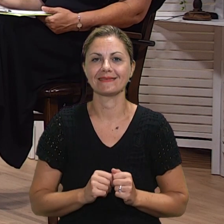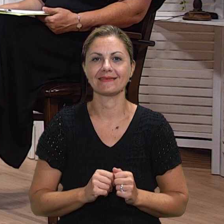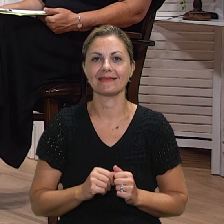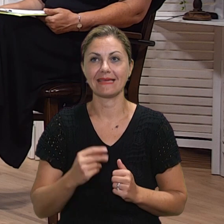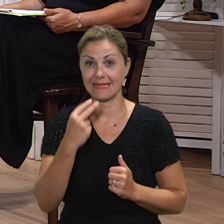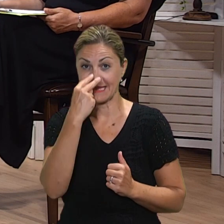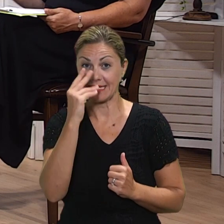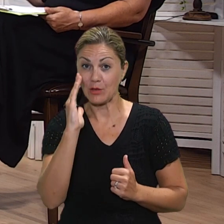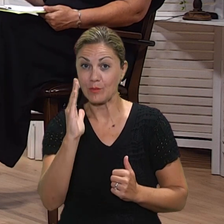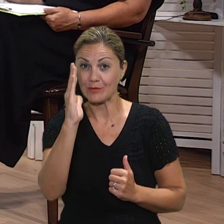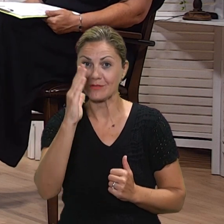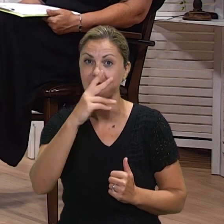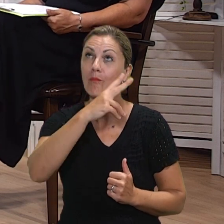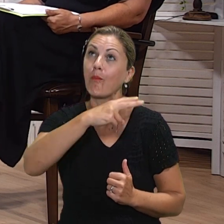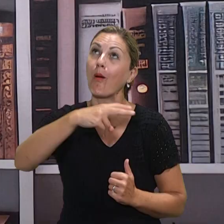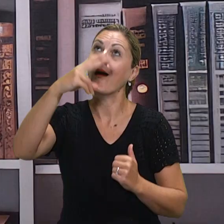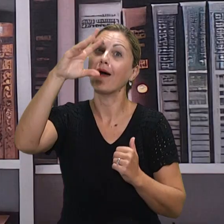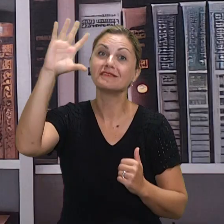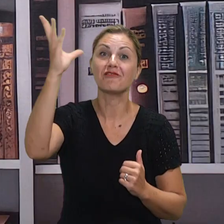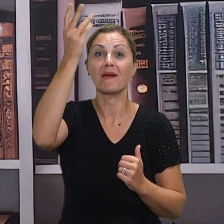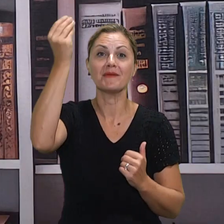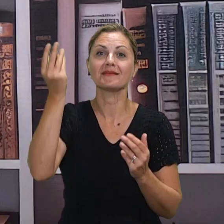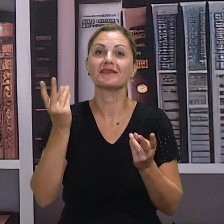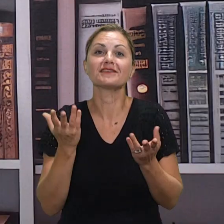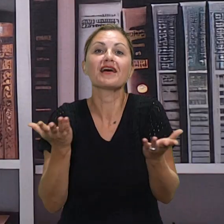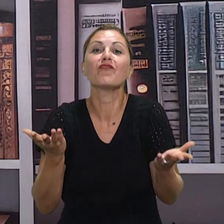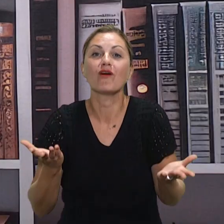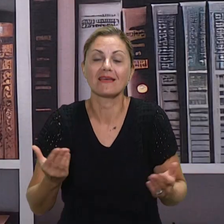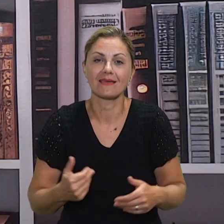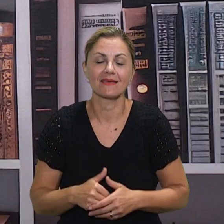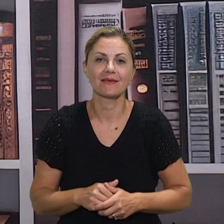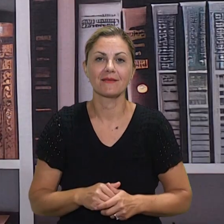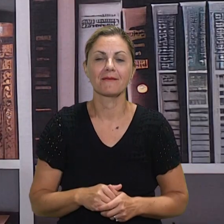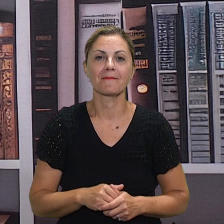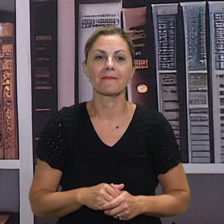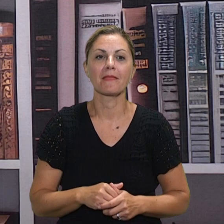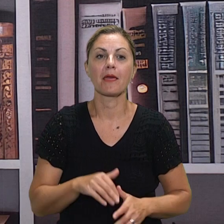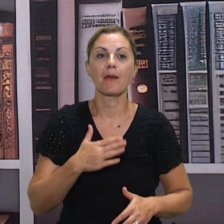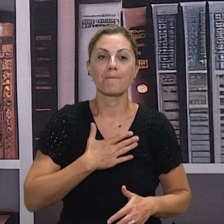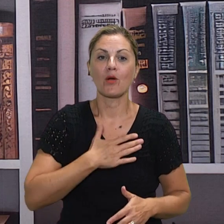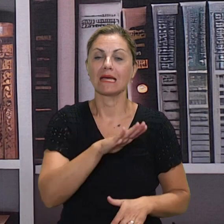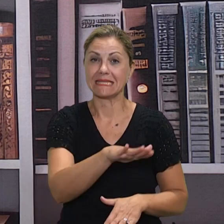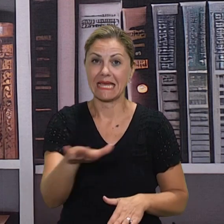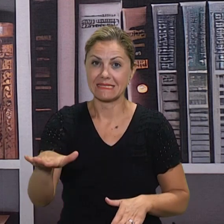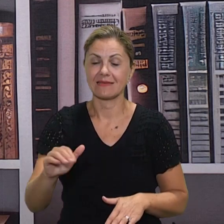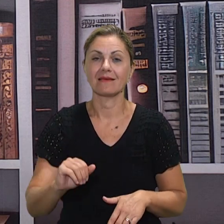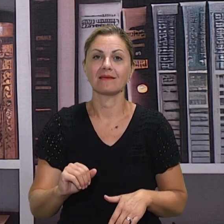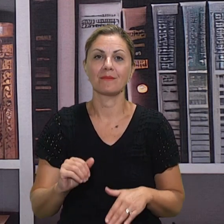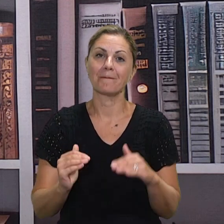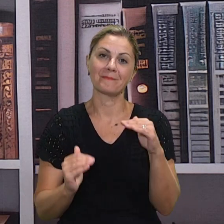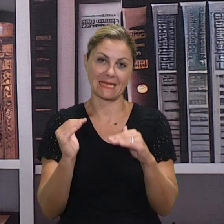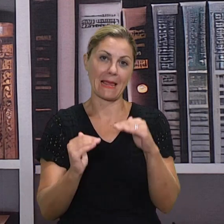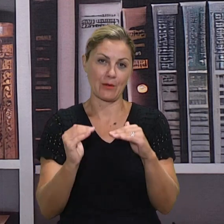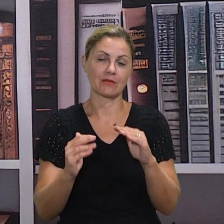idu više u budućnost, u neko svemirsko putnika? Ovisi kakva je tema. Oni se lako znaju prilagoditi. Iako